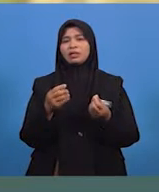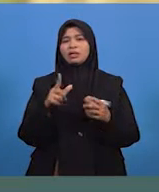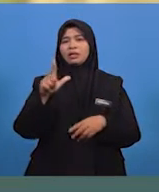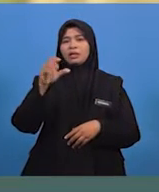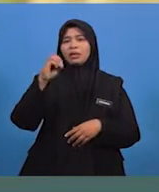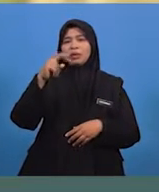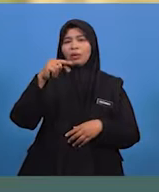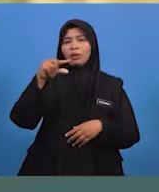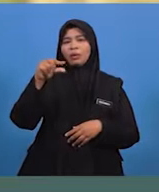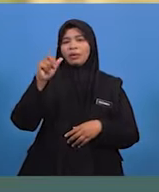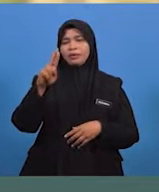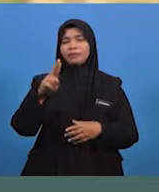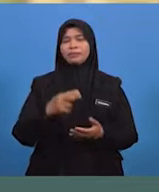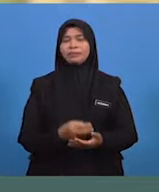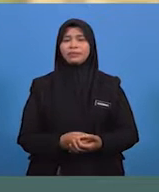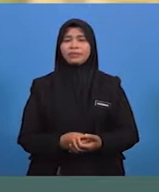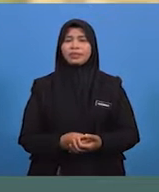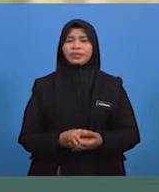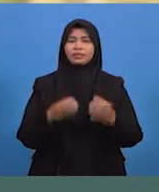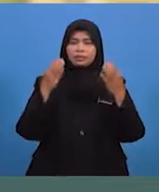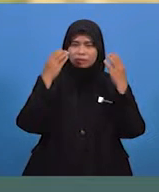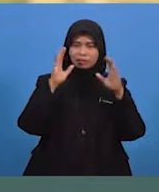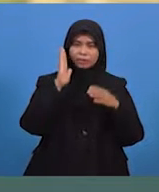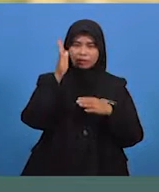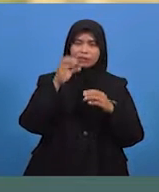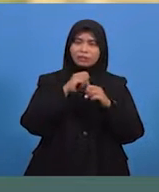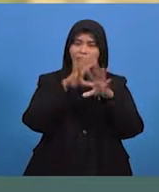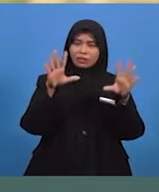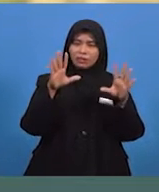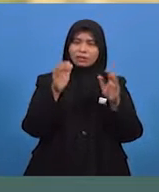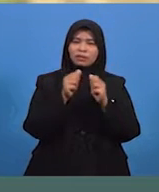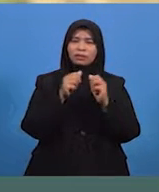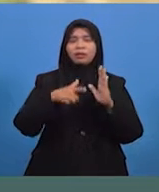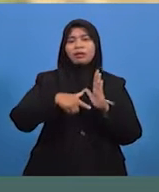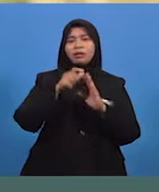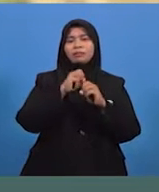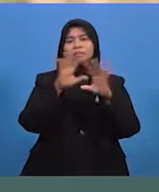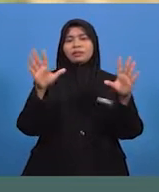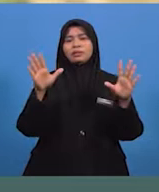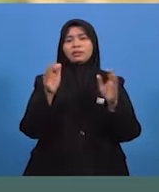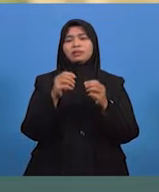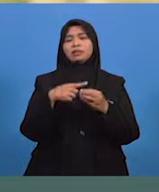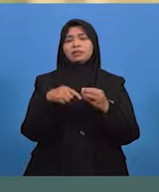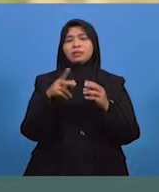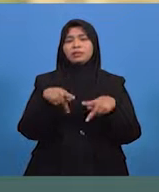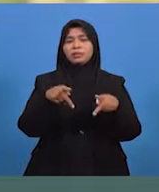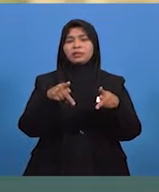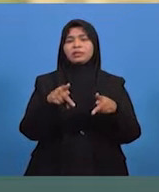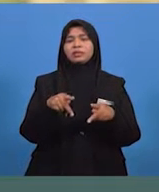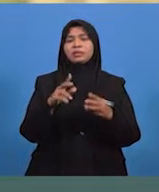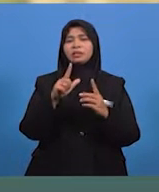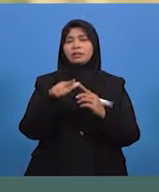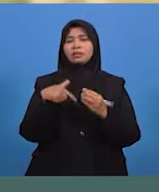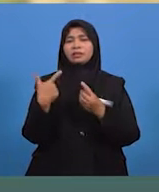Sabar ya murid-murid, cikgu akan terangkan dengan lebih jelas tentang proses yang terlibat di